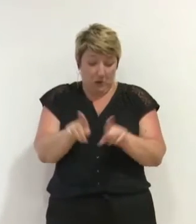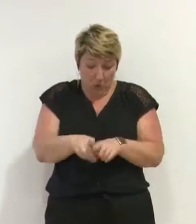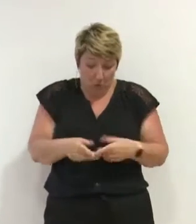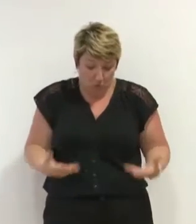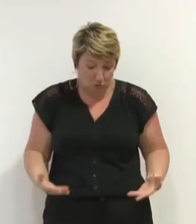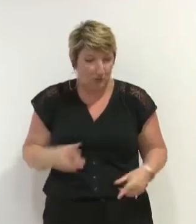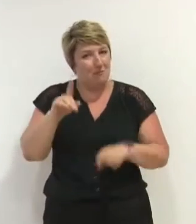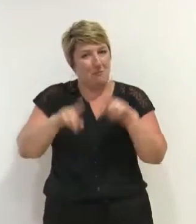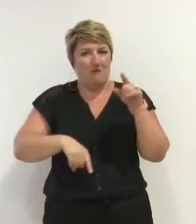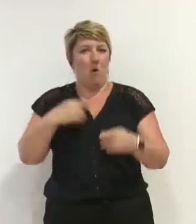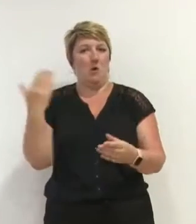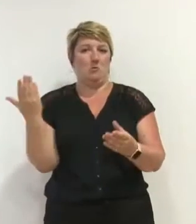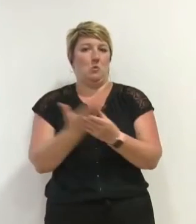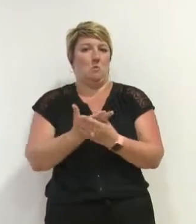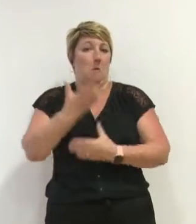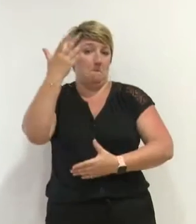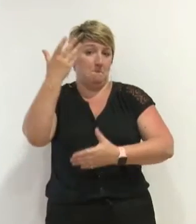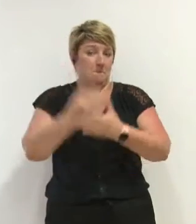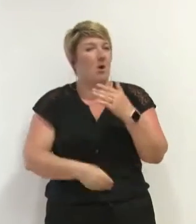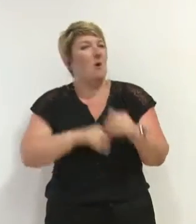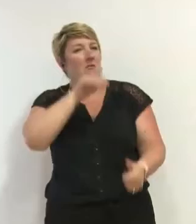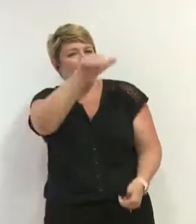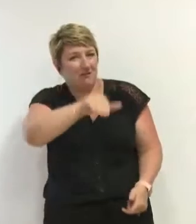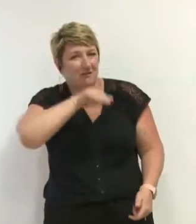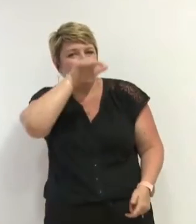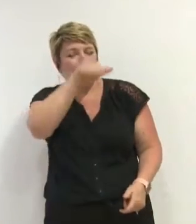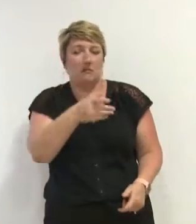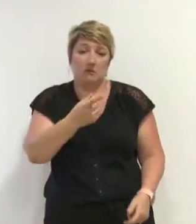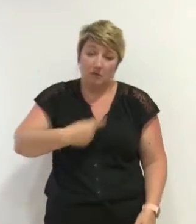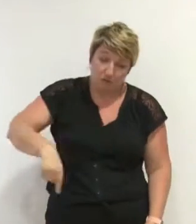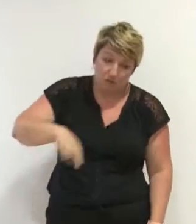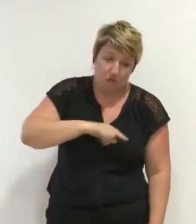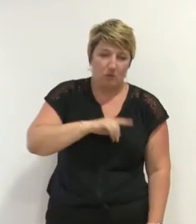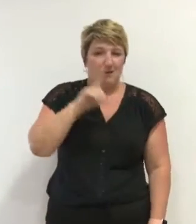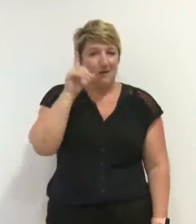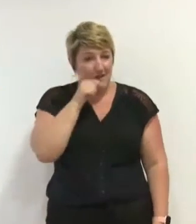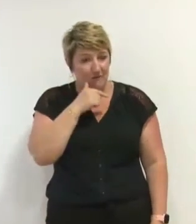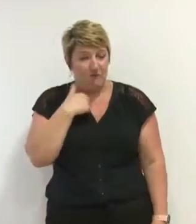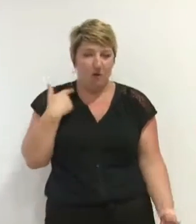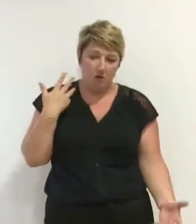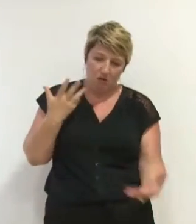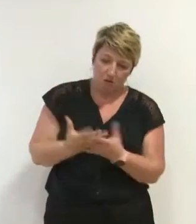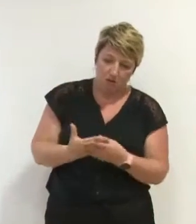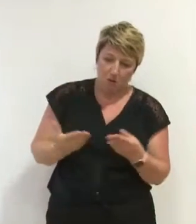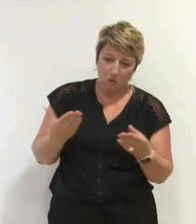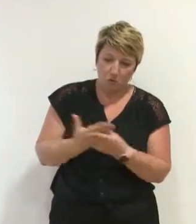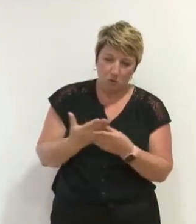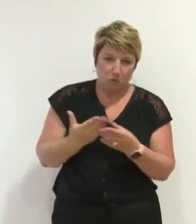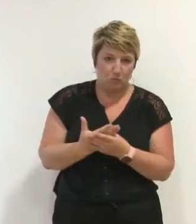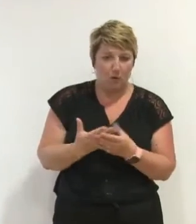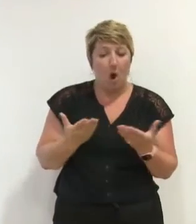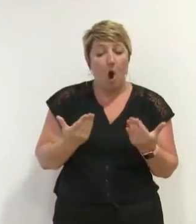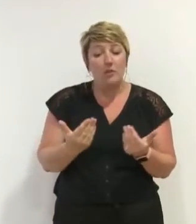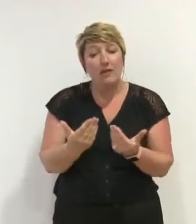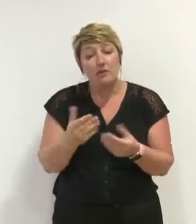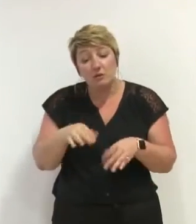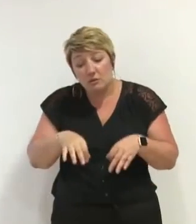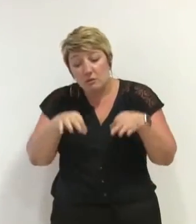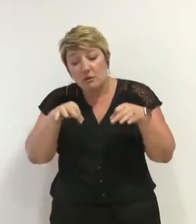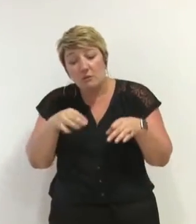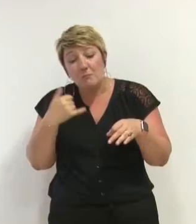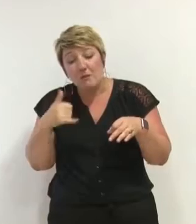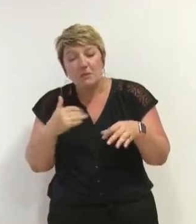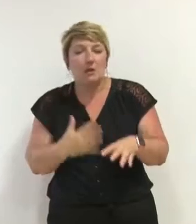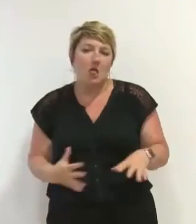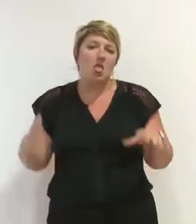'obtenons pas la totalité des documents demandés et nous devons faire un effort récapitulatif des documents qui restent en attente. Dans la